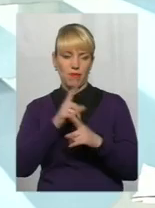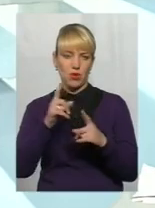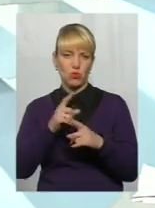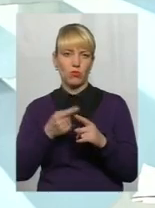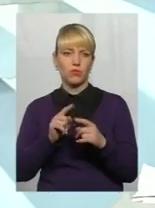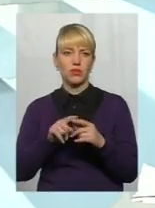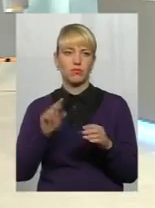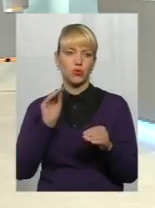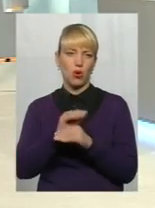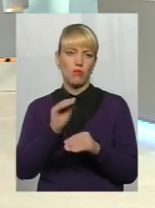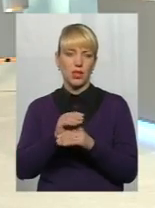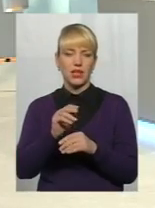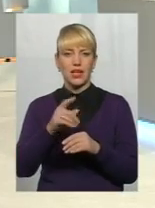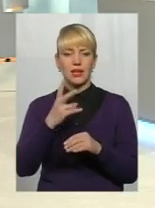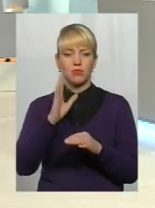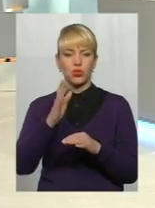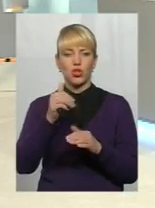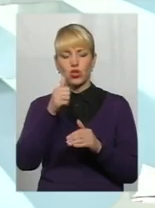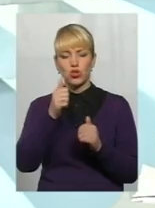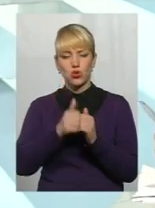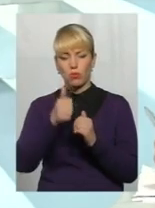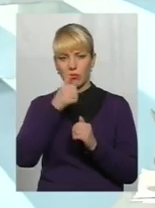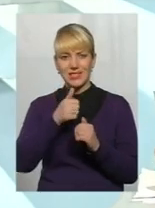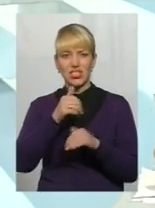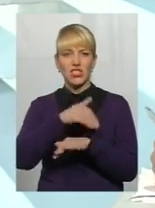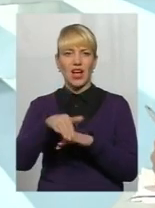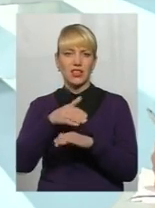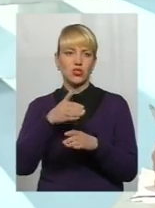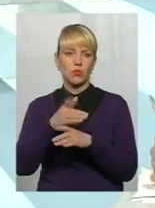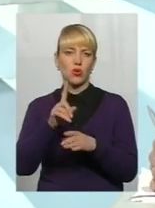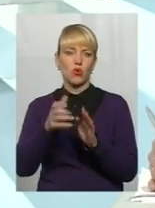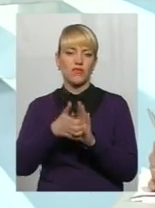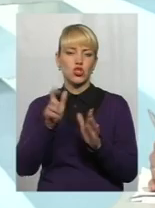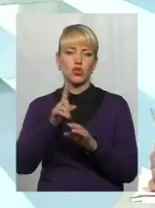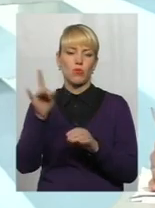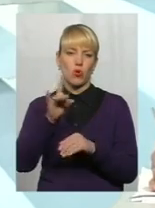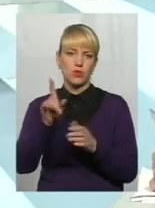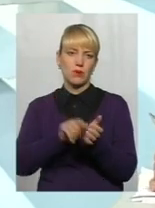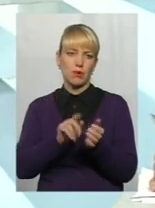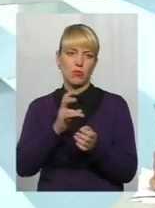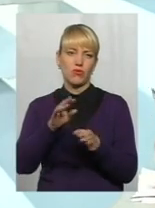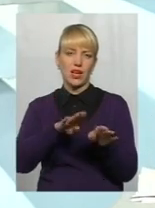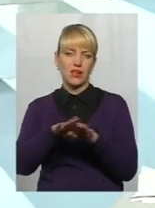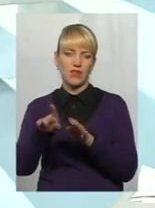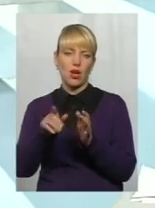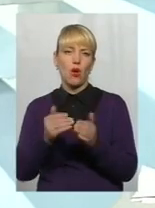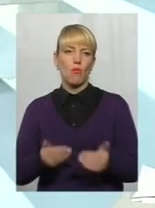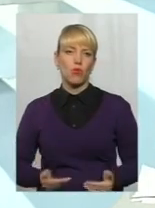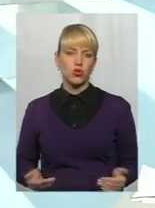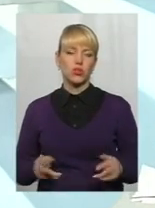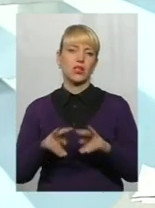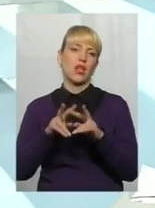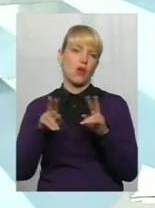щомісячна державна адресна допомога, якої не вистачає для того, щоб розмір пенсії був на рівні прожиткового. Також